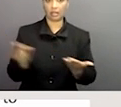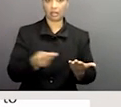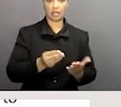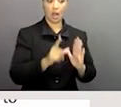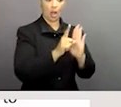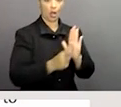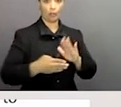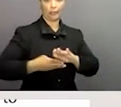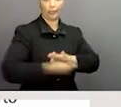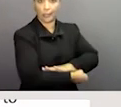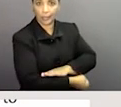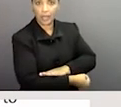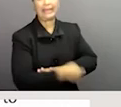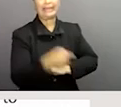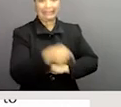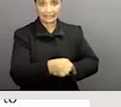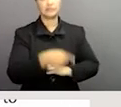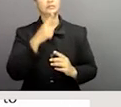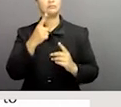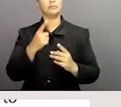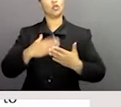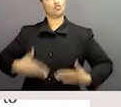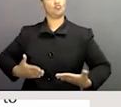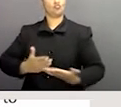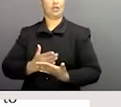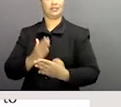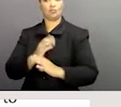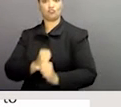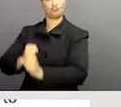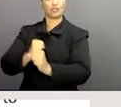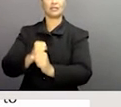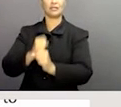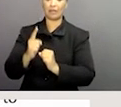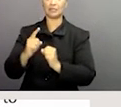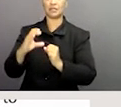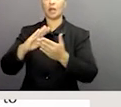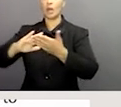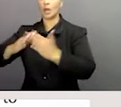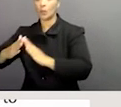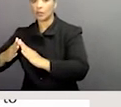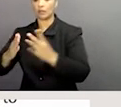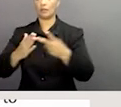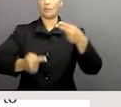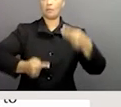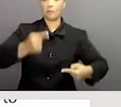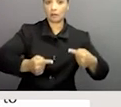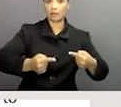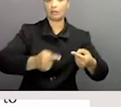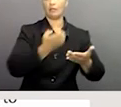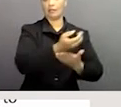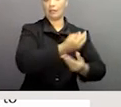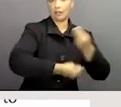illicites aussi fait de sorte à ce que les états doivent protéger tous les êtres humains que ce soit civile